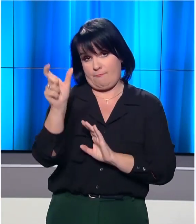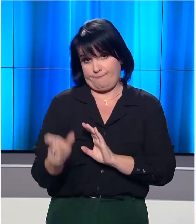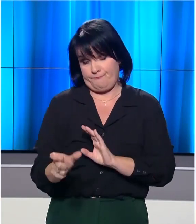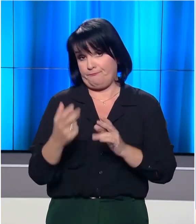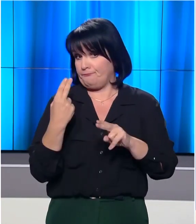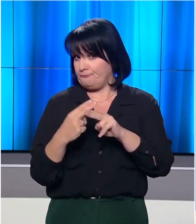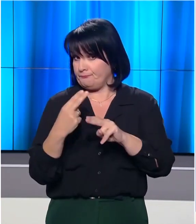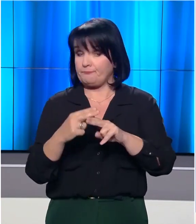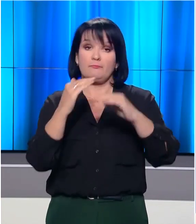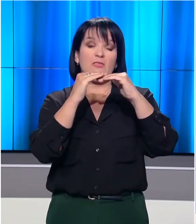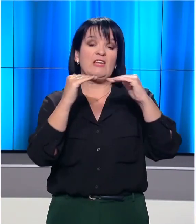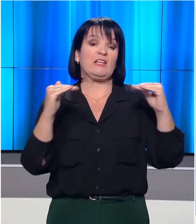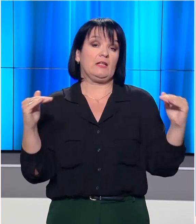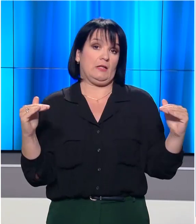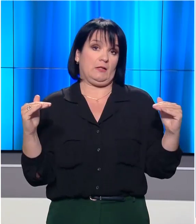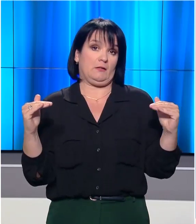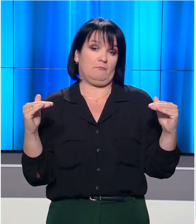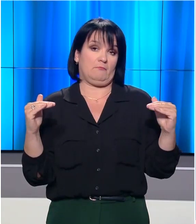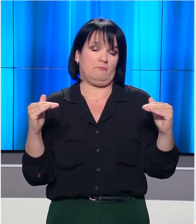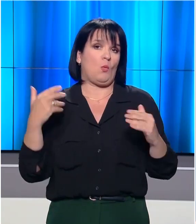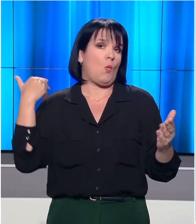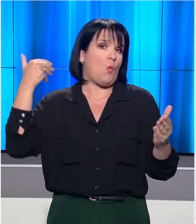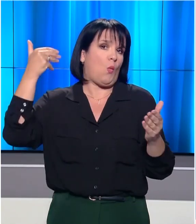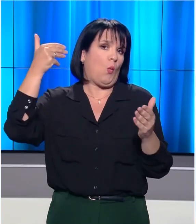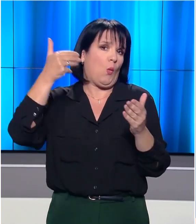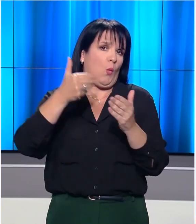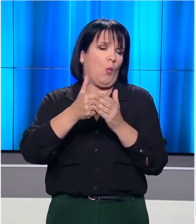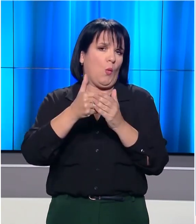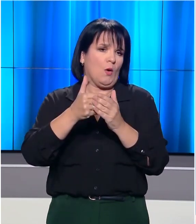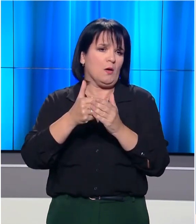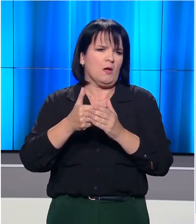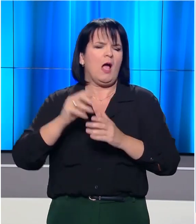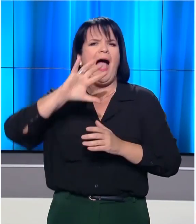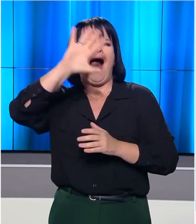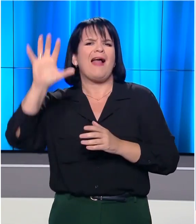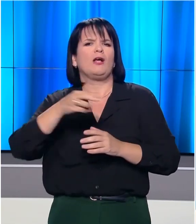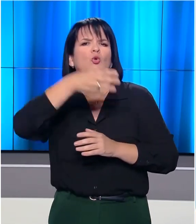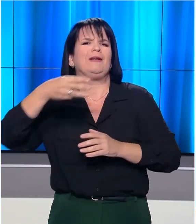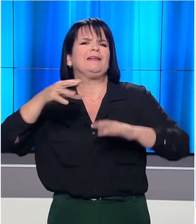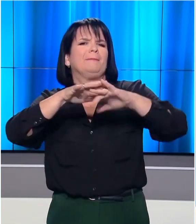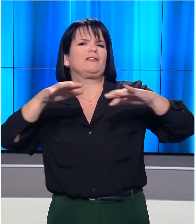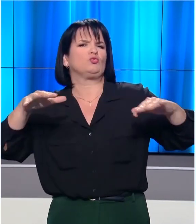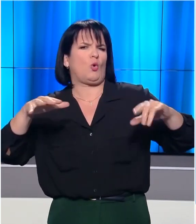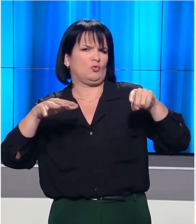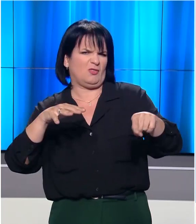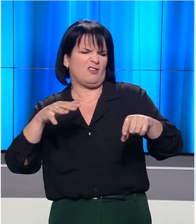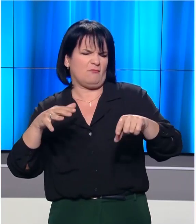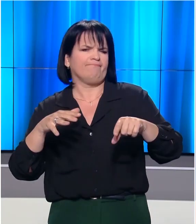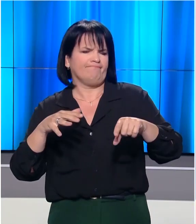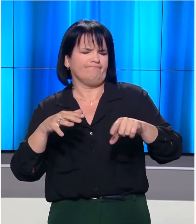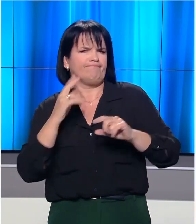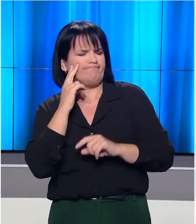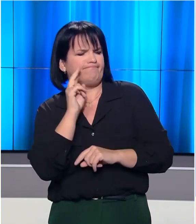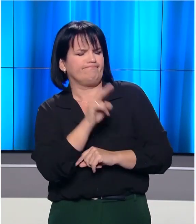τη σημασία της ειρήνης στην ανέκαθε φουρτουνιασμένη Ανατολική Μεσόγειο, αλλά και